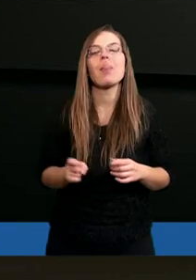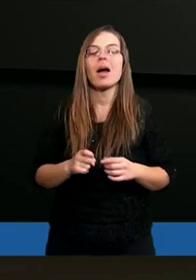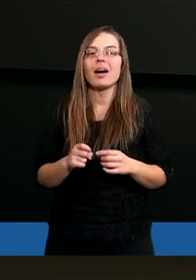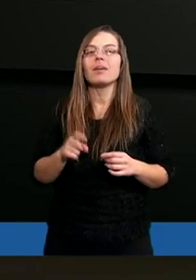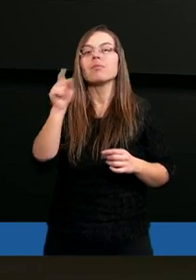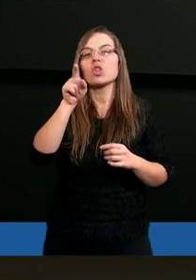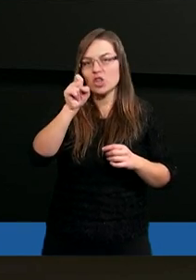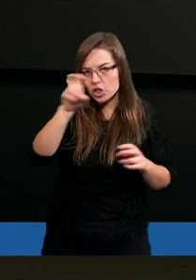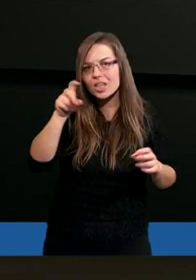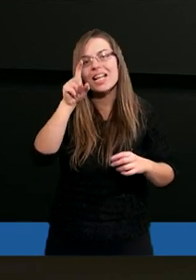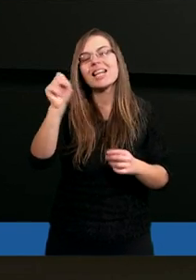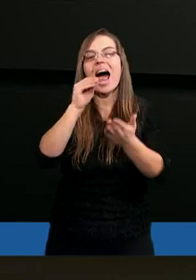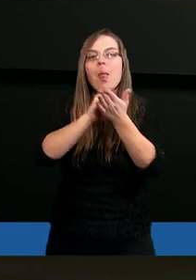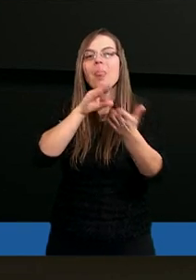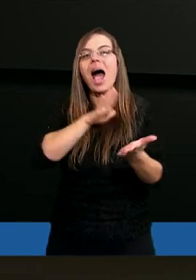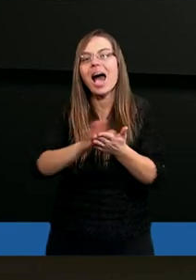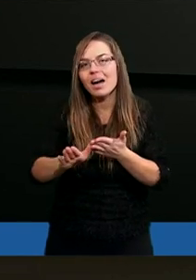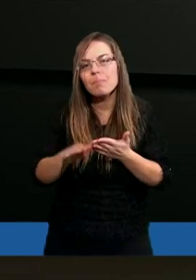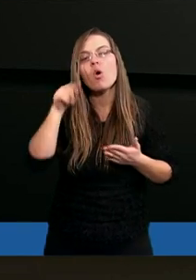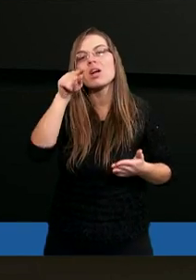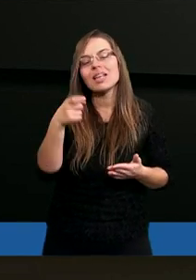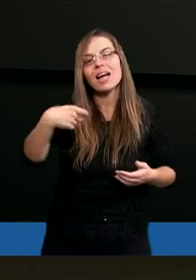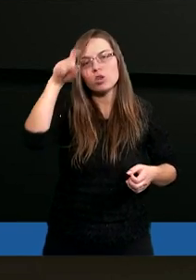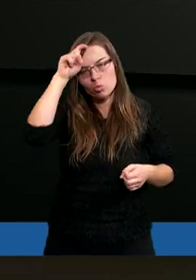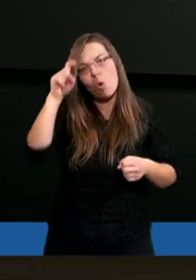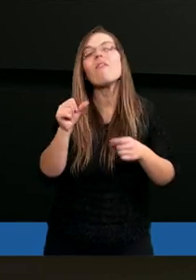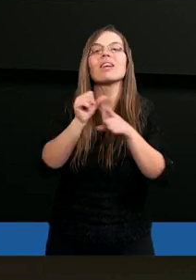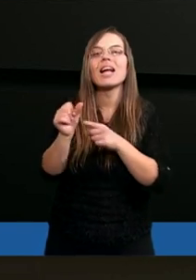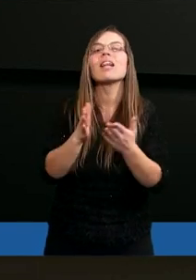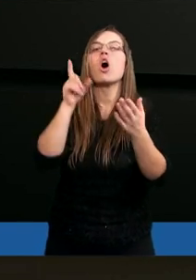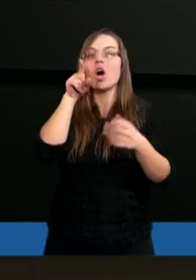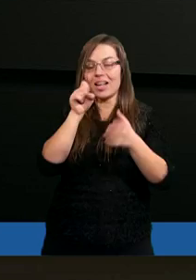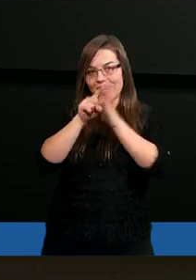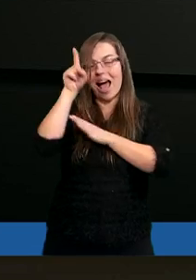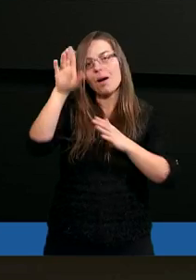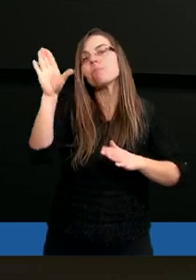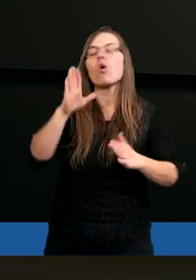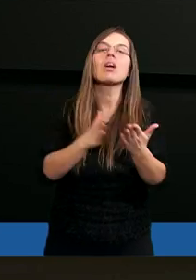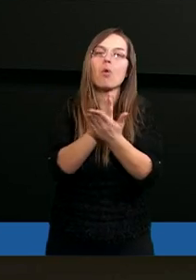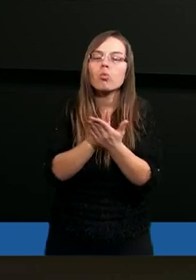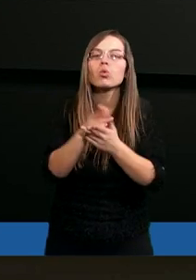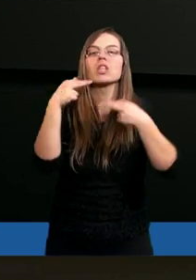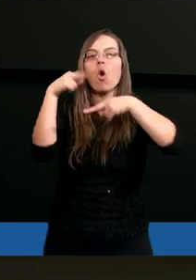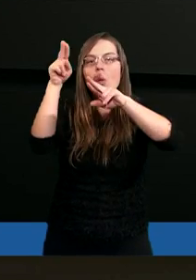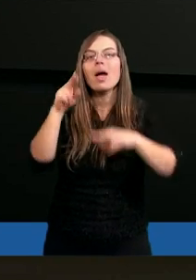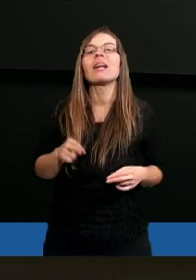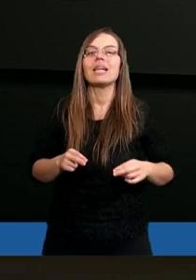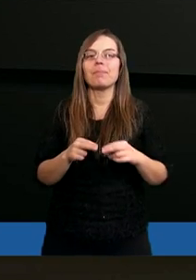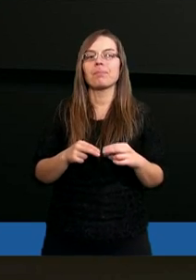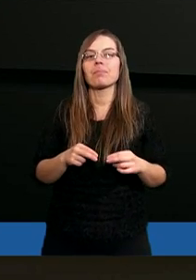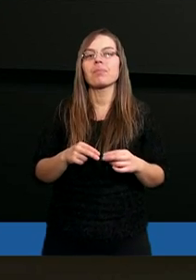ten człowiek jest tobie posłuszny, jest tobie oddany. Zarzutu tak naprawdę